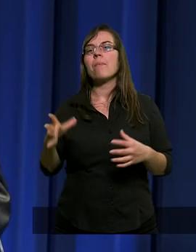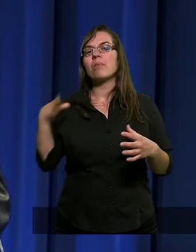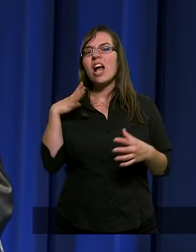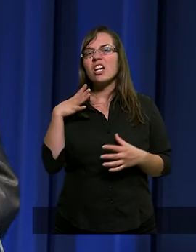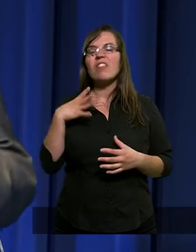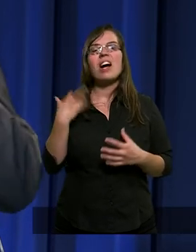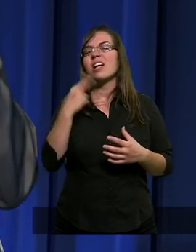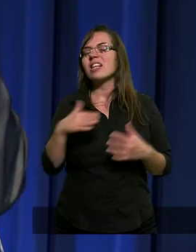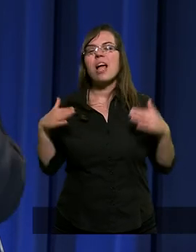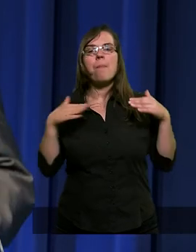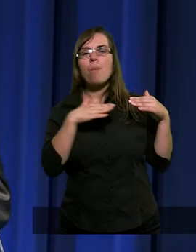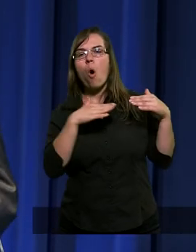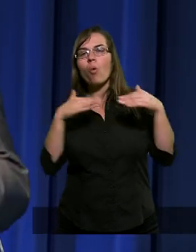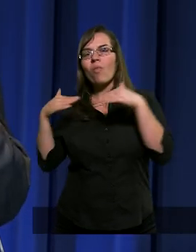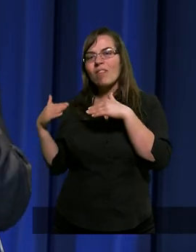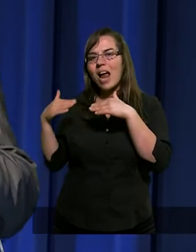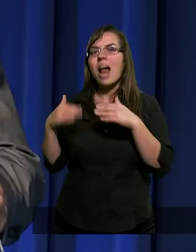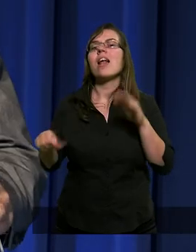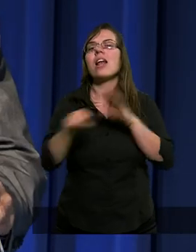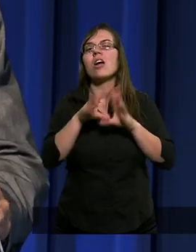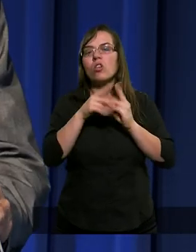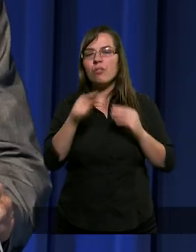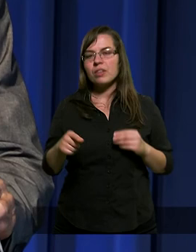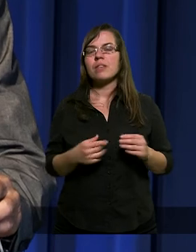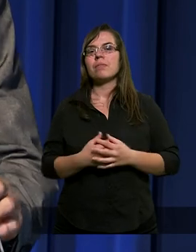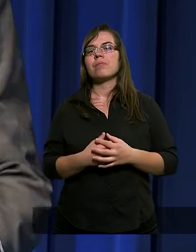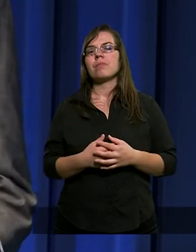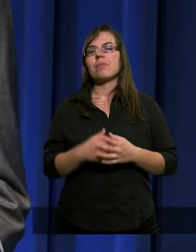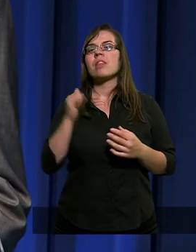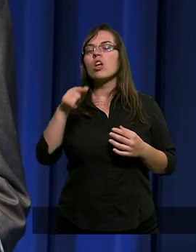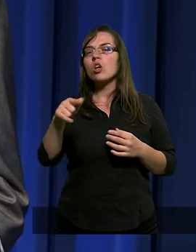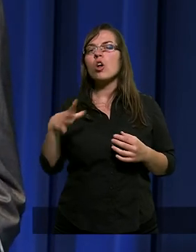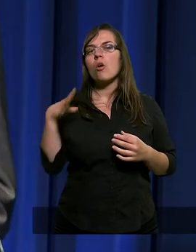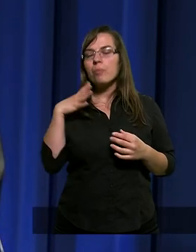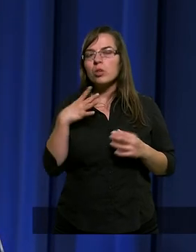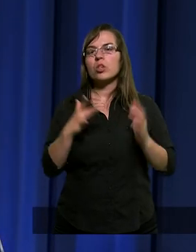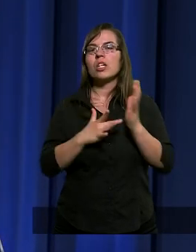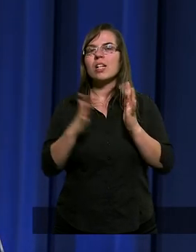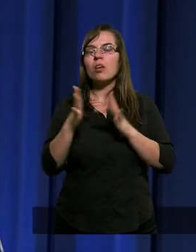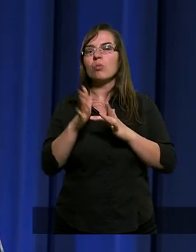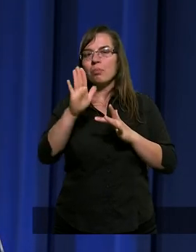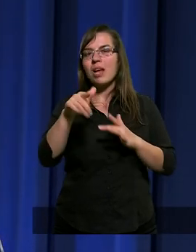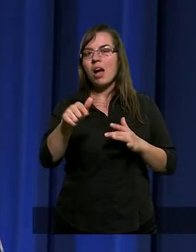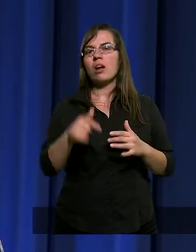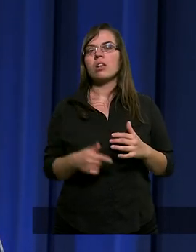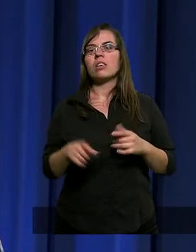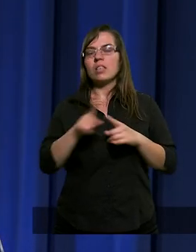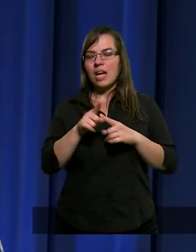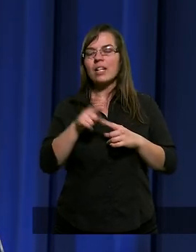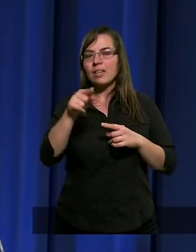przeżywał, nieporównalne do wszystkich innych, to było to, co Jezus Chrystus